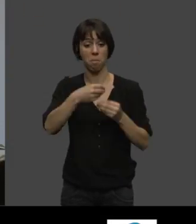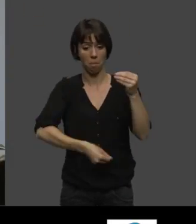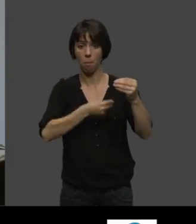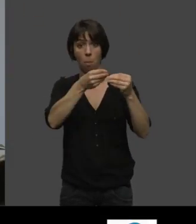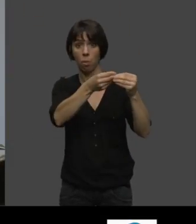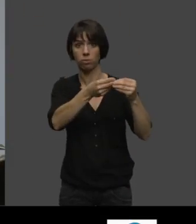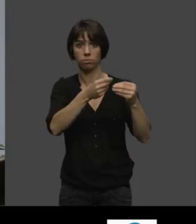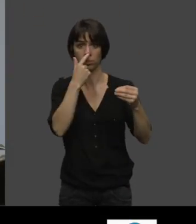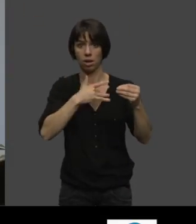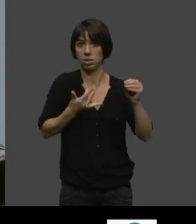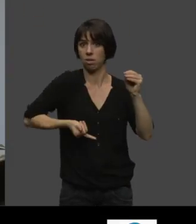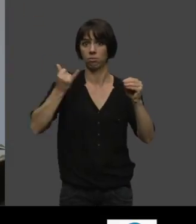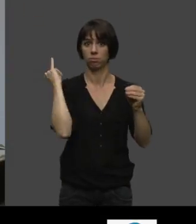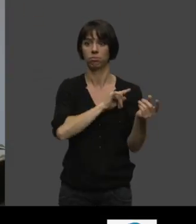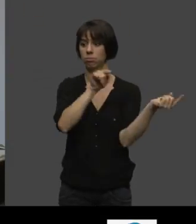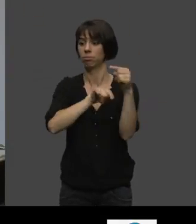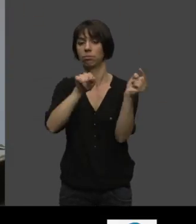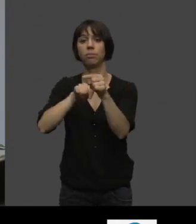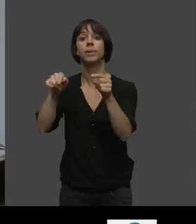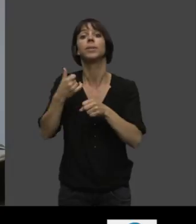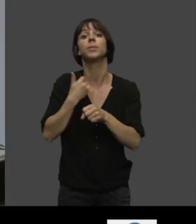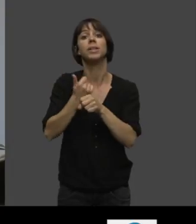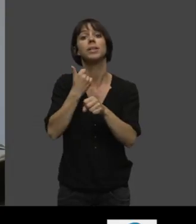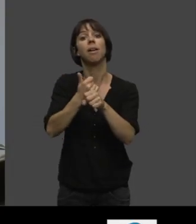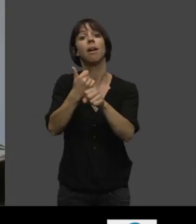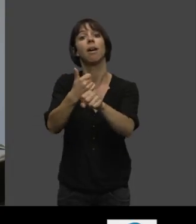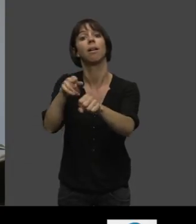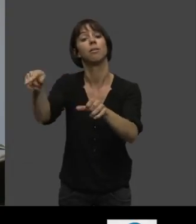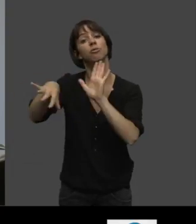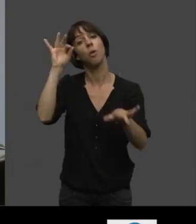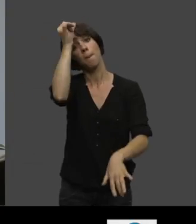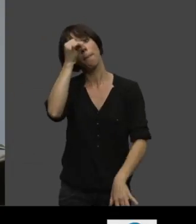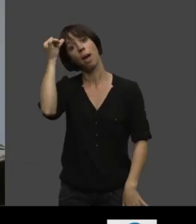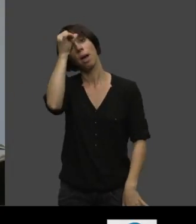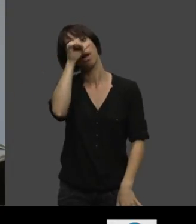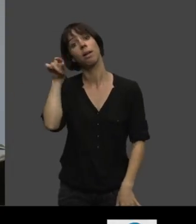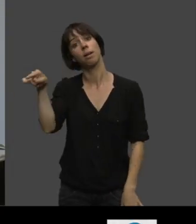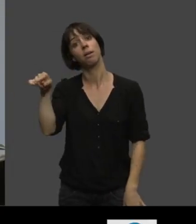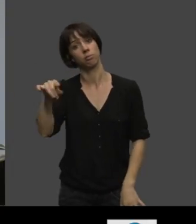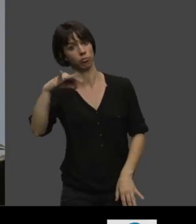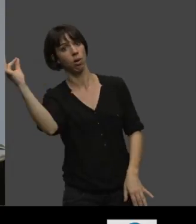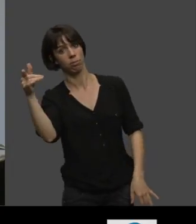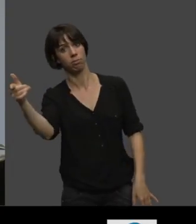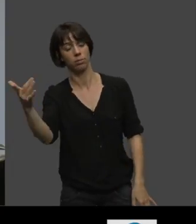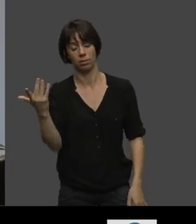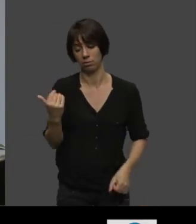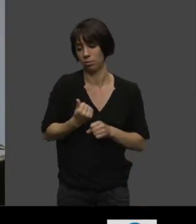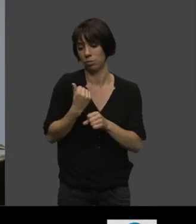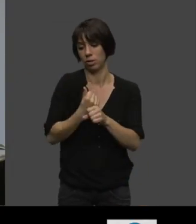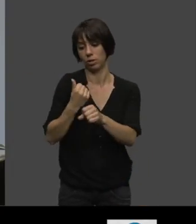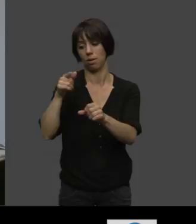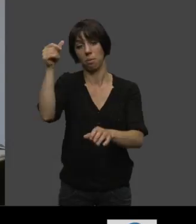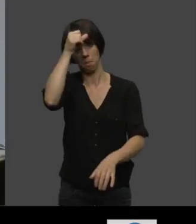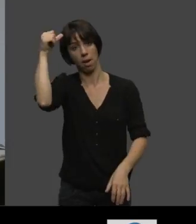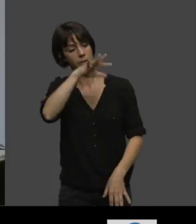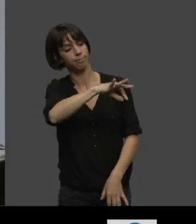il y a un parrain qui est choisi et à qui on demande de faire un petit speech à